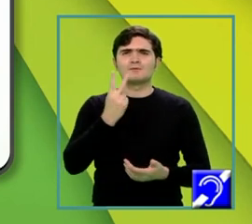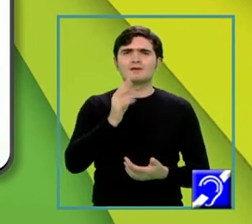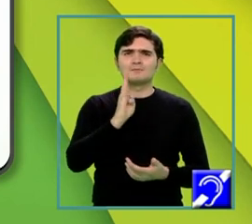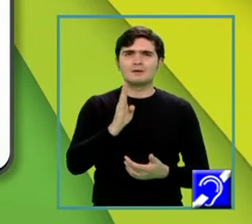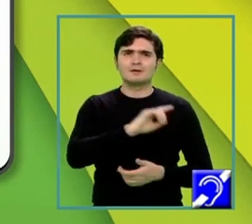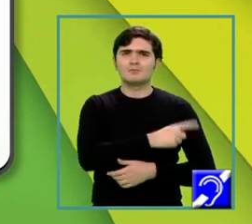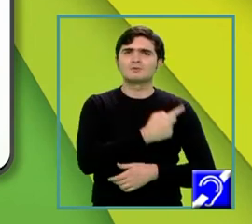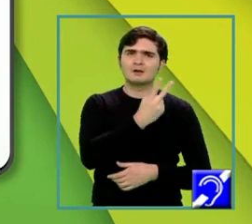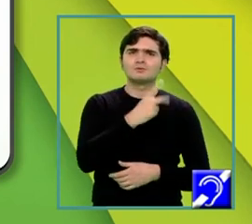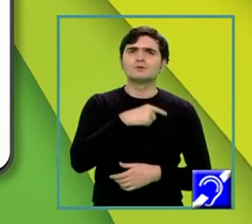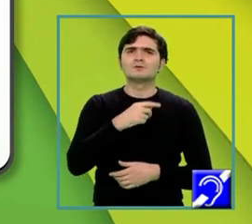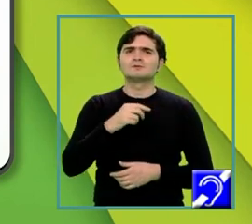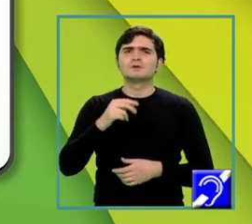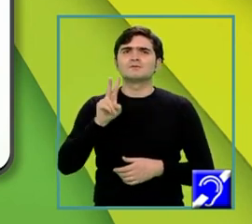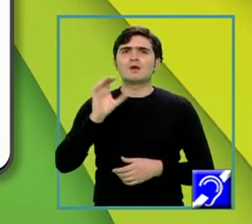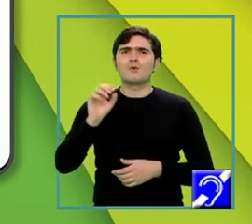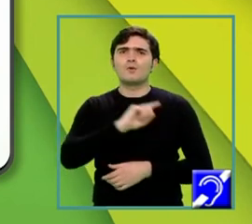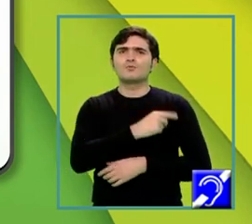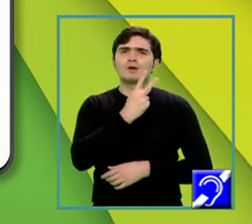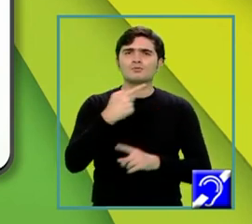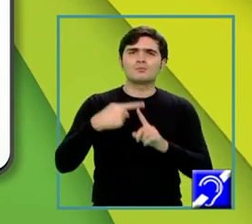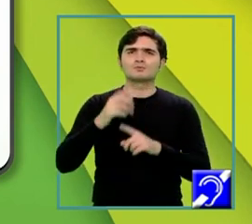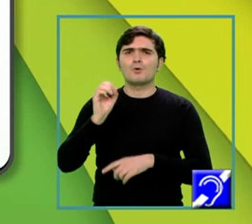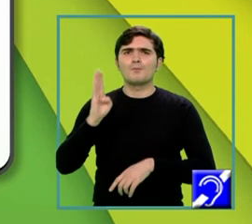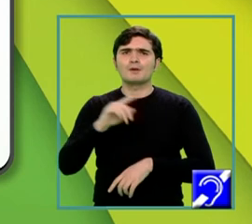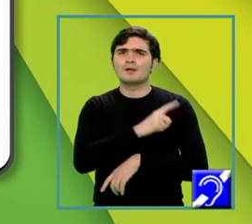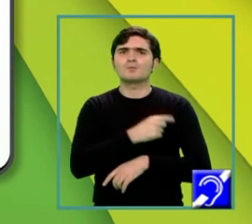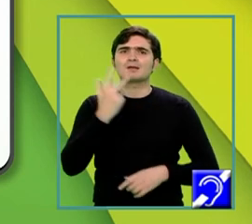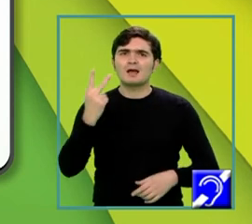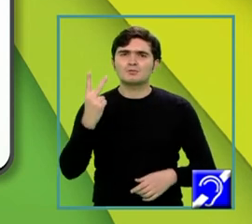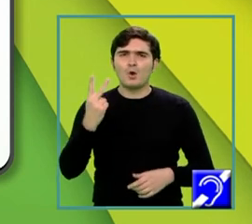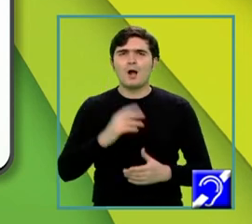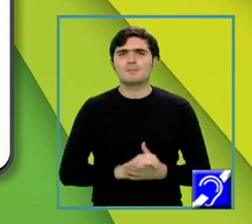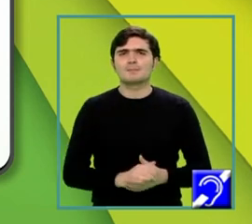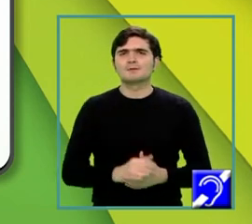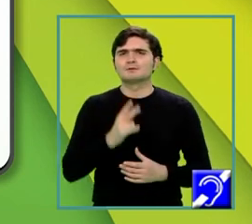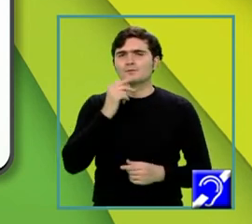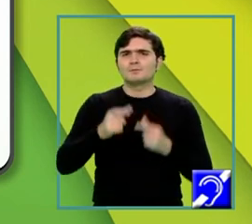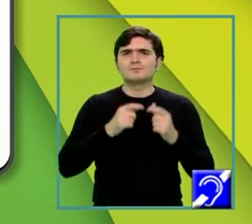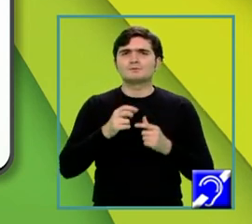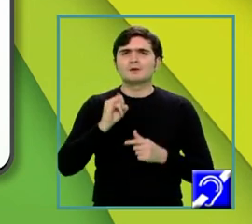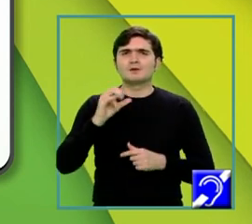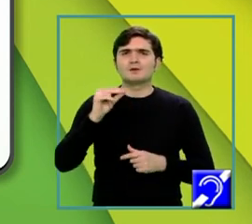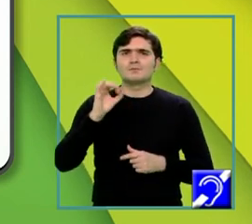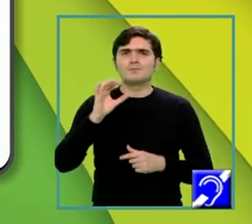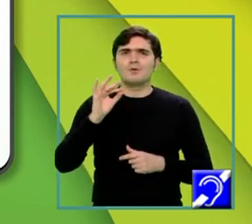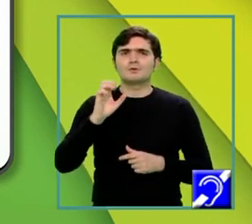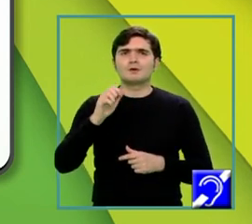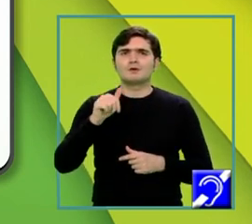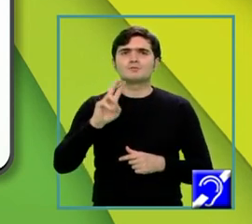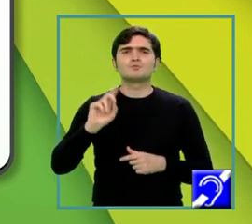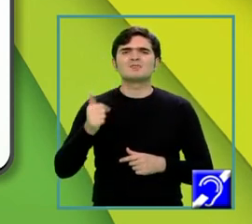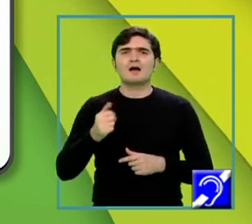puterea a doua este egal cu VO la puterea a doua plus OB la puterea a doua. Deci este vorba de ipotenuza VB, care este